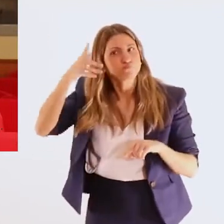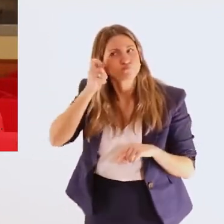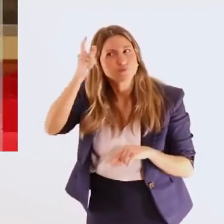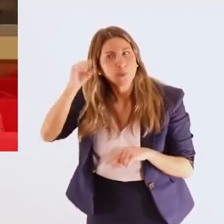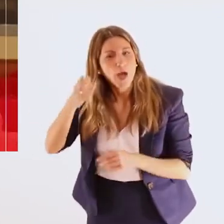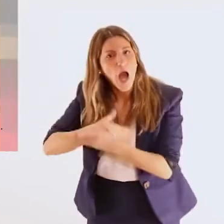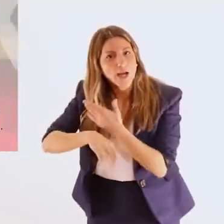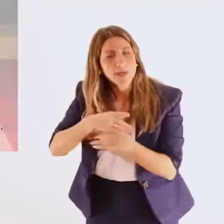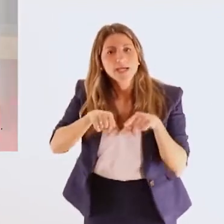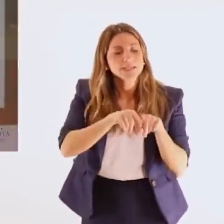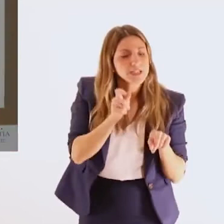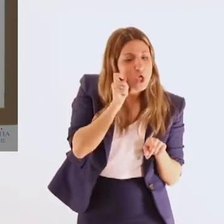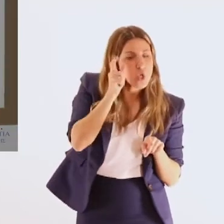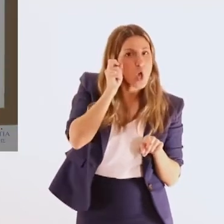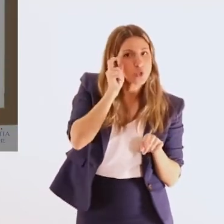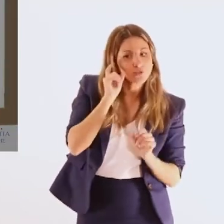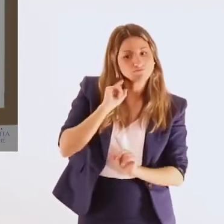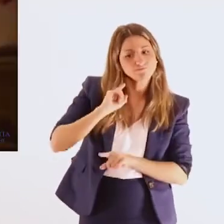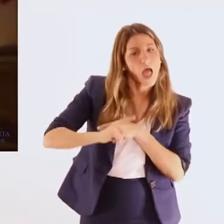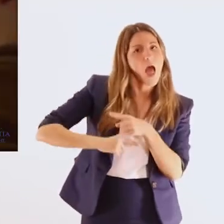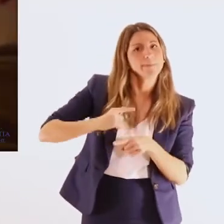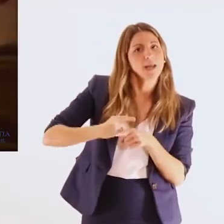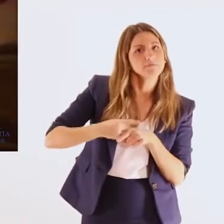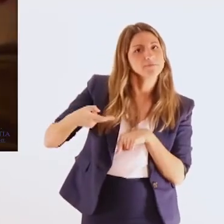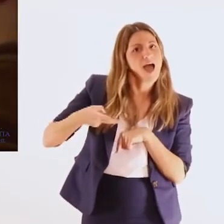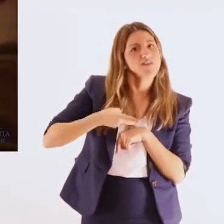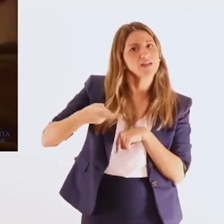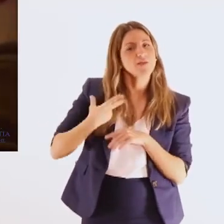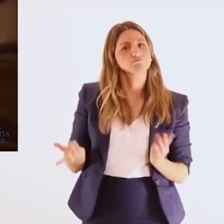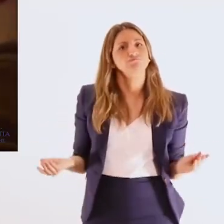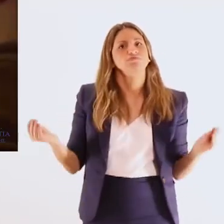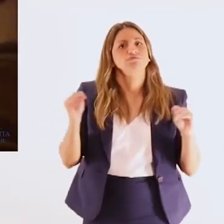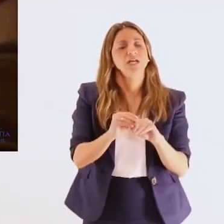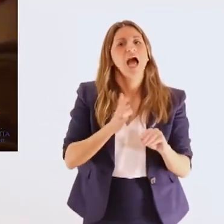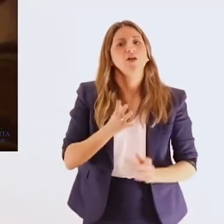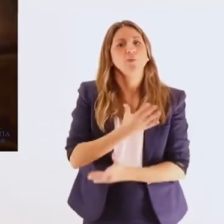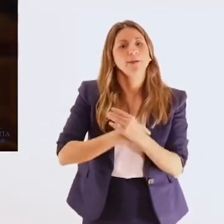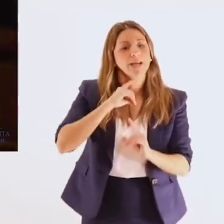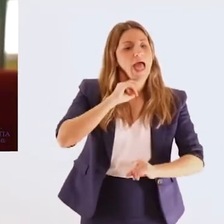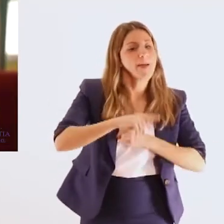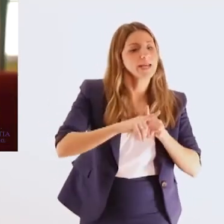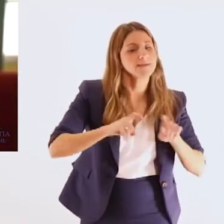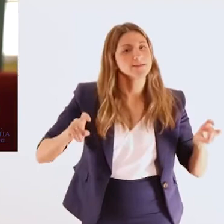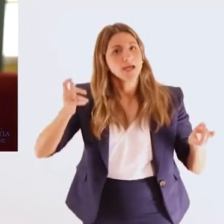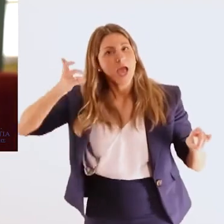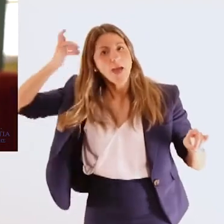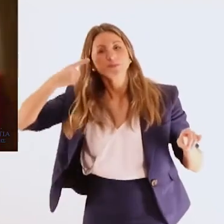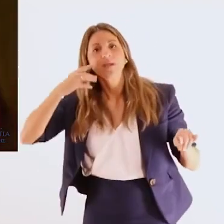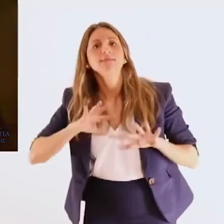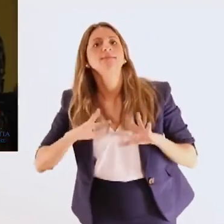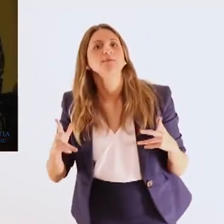σπουδών αναπηρίας με την γνώση που απορρέει από τη βιωμένη εμπειρία των ίδιων των ατόμων με αναπηρία όπως αυτή